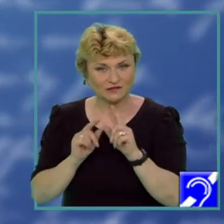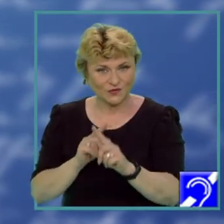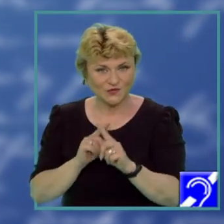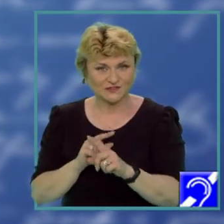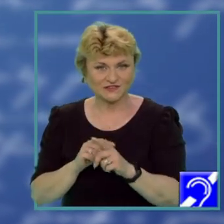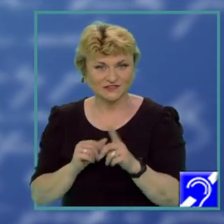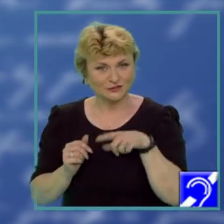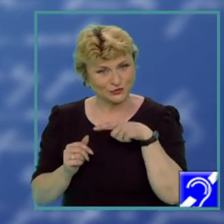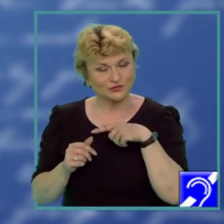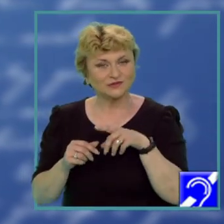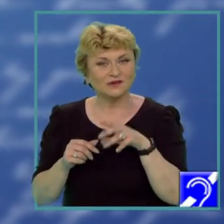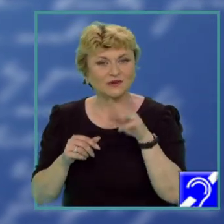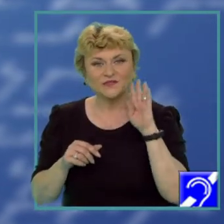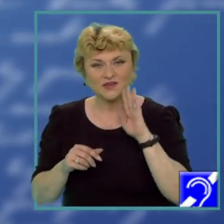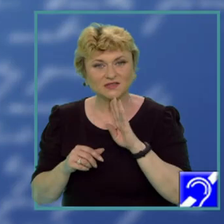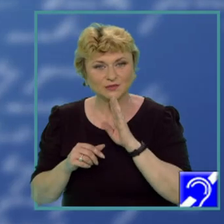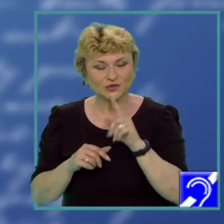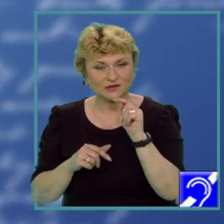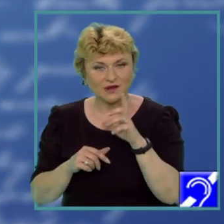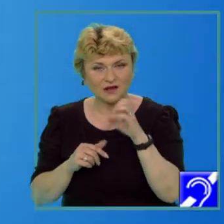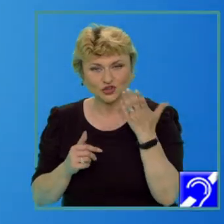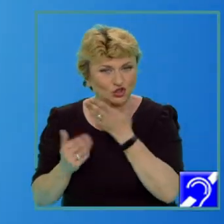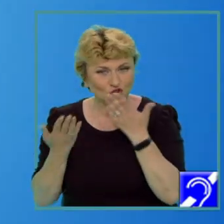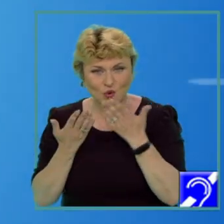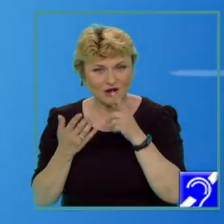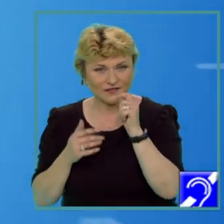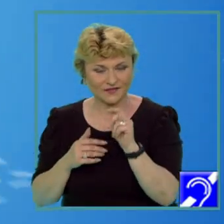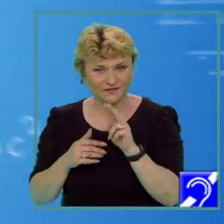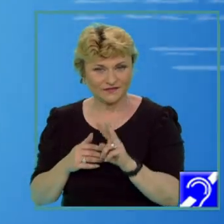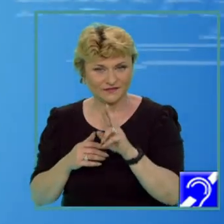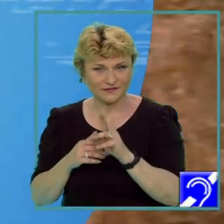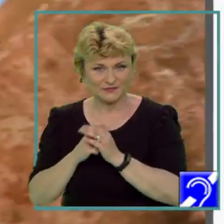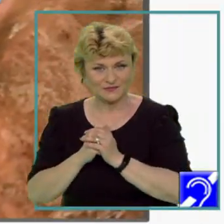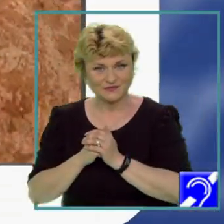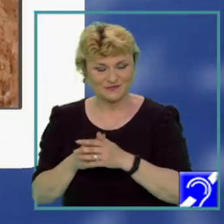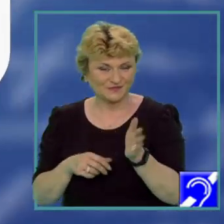emisiune sunt postate pe pagina de Facebook Teleșcoala TVR. Weekend reușit să aveți!